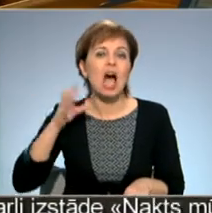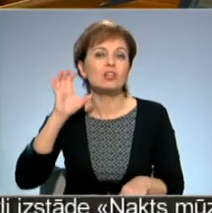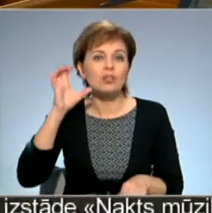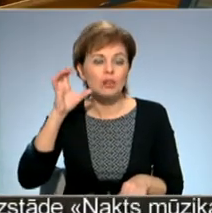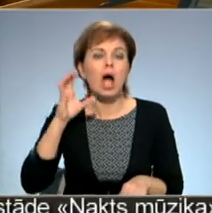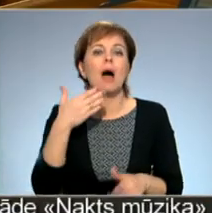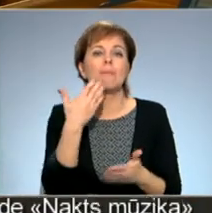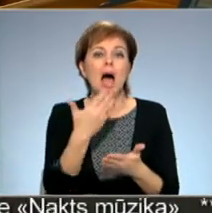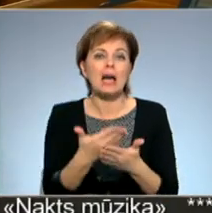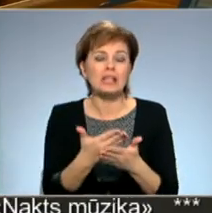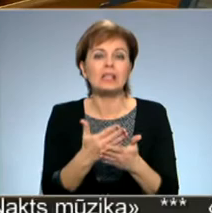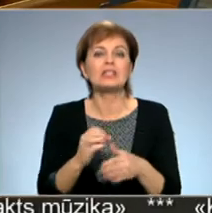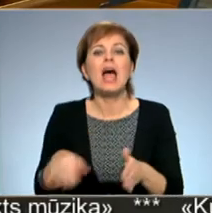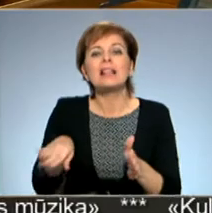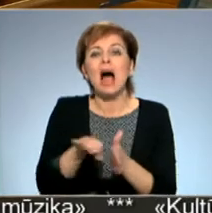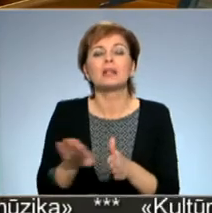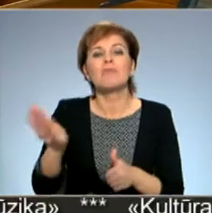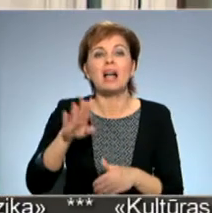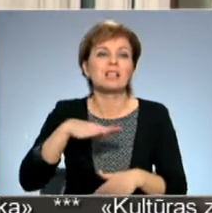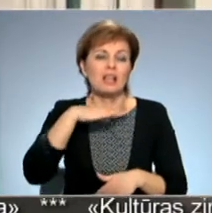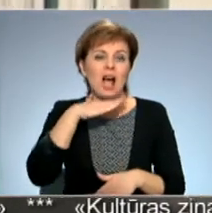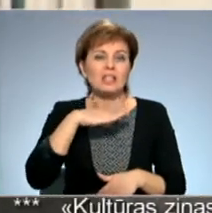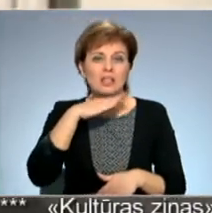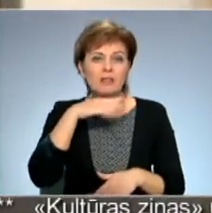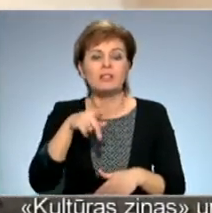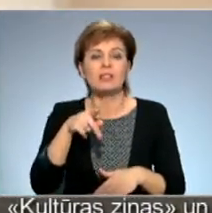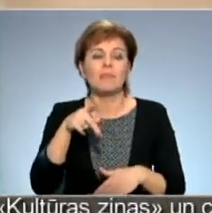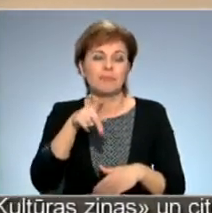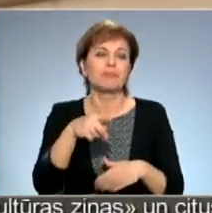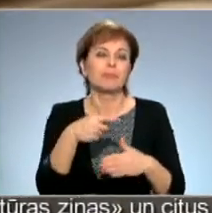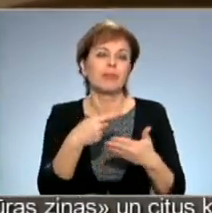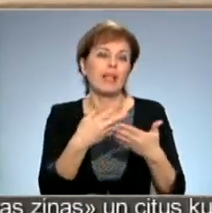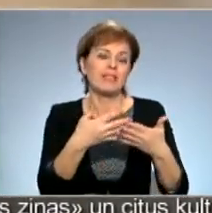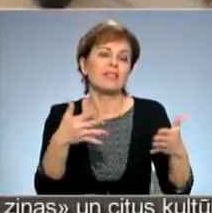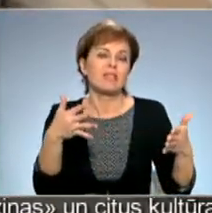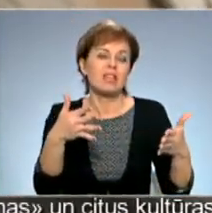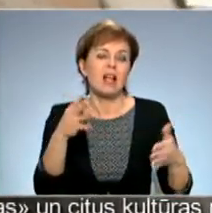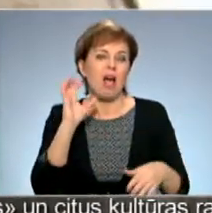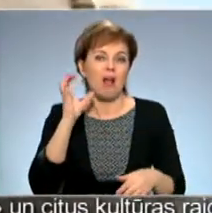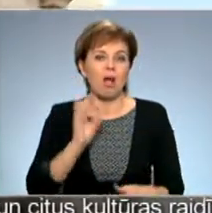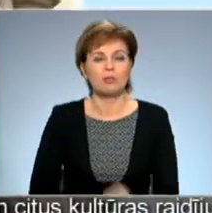translēs Eiro rādio dalību valstu klasiskās mūzikas tonāla tīklā. Aneta Lesiet un Krišāns Leicis no Latvijas Televīzijas.